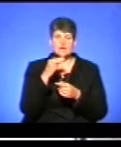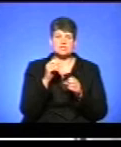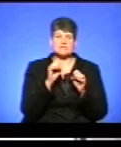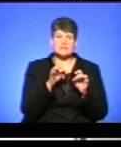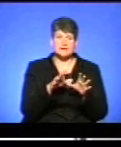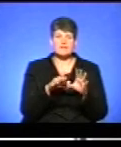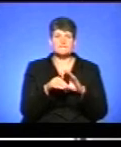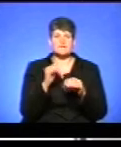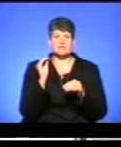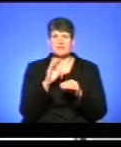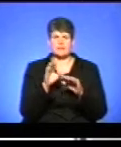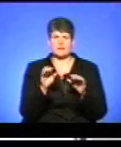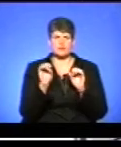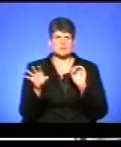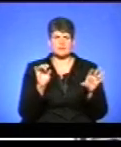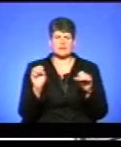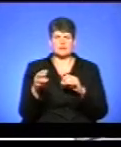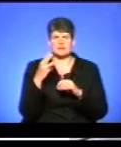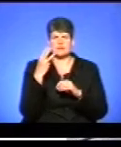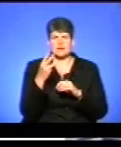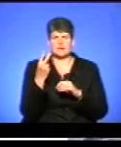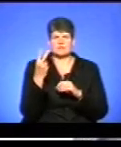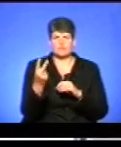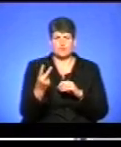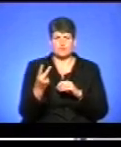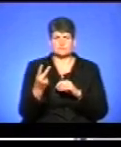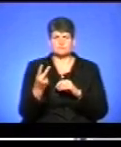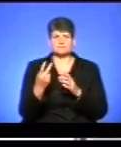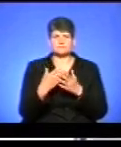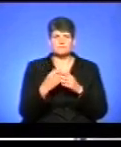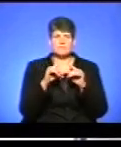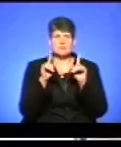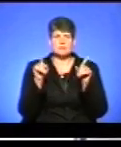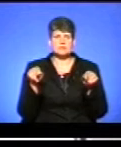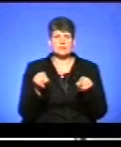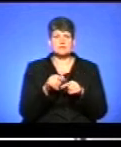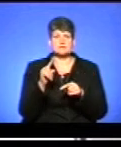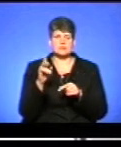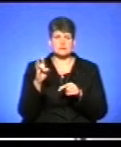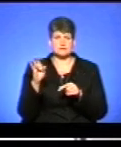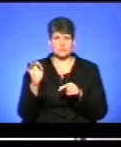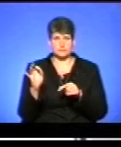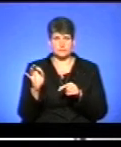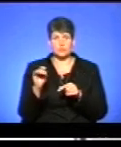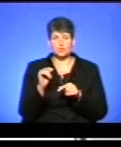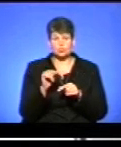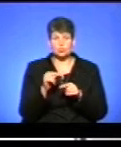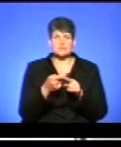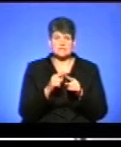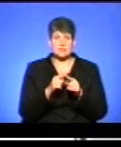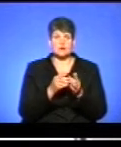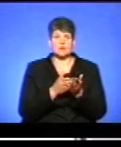вибрати, а не розкид по всіх трьох або двох, як мінімум, сертифікатах зоно-залежного оцінювання. Тому така